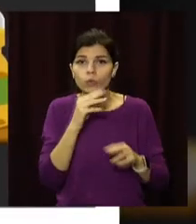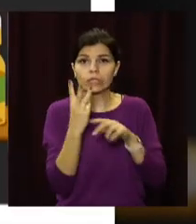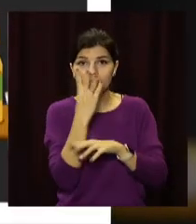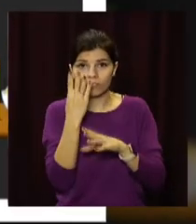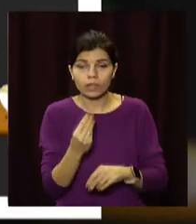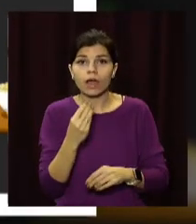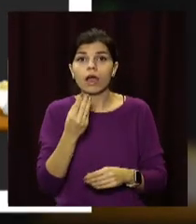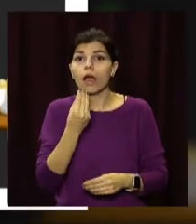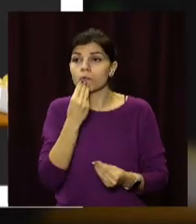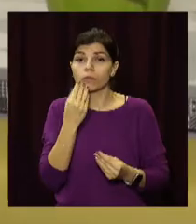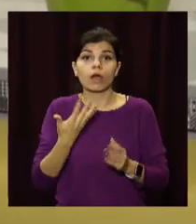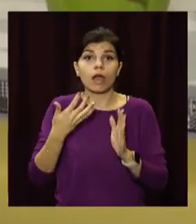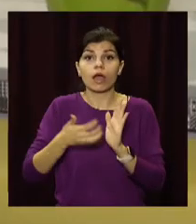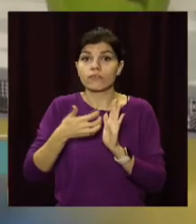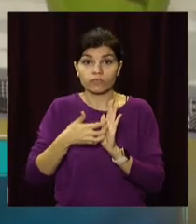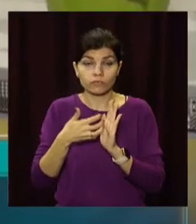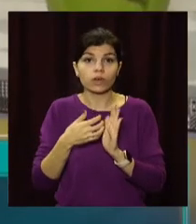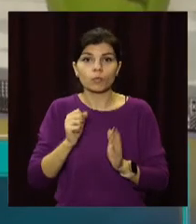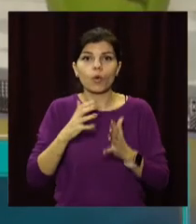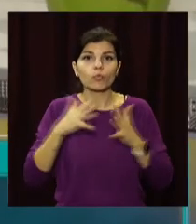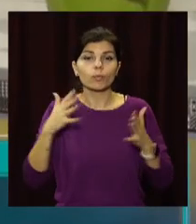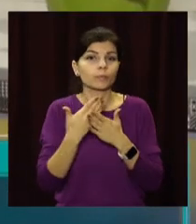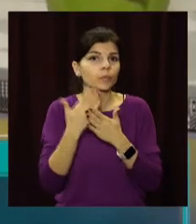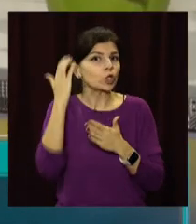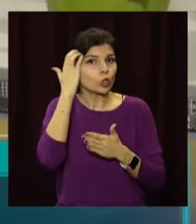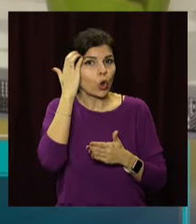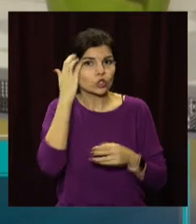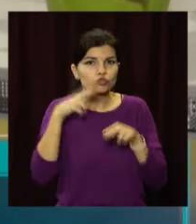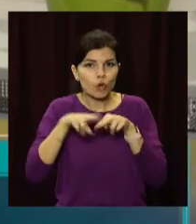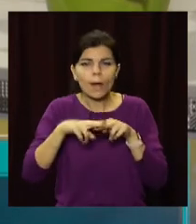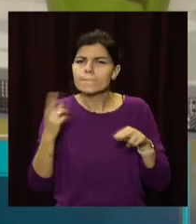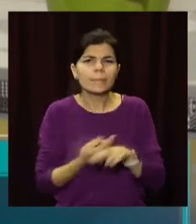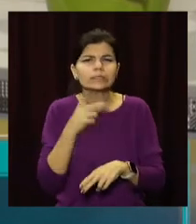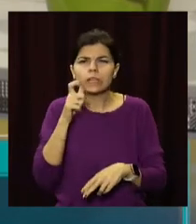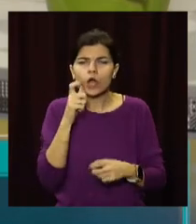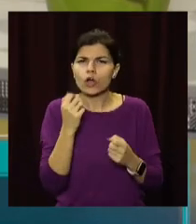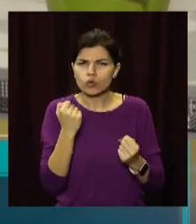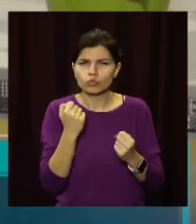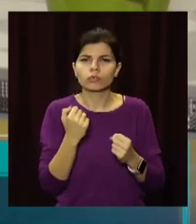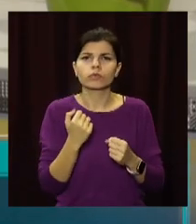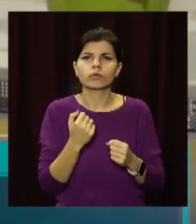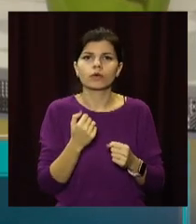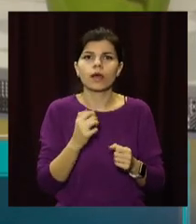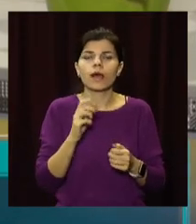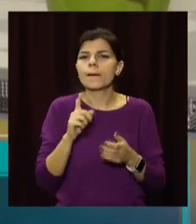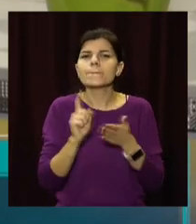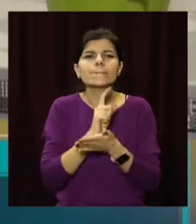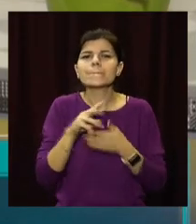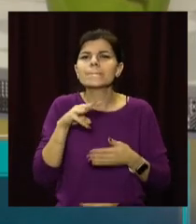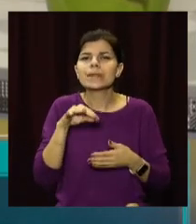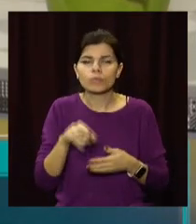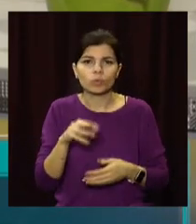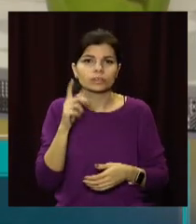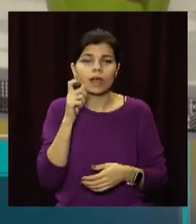високим вмістом корисних жирів. Це чорний шоколад без сахару, можливо з мінімумом сахару. Це авокадо, це